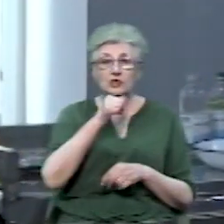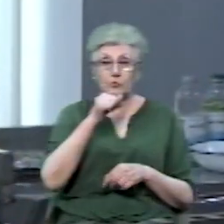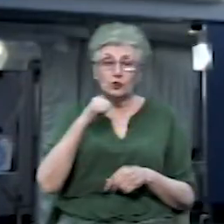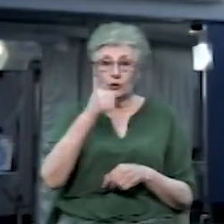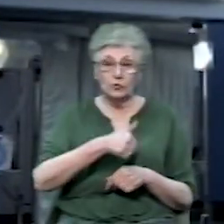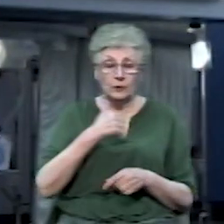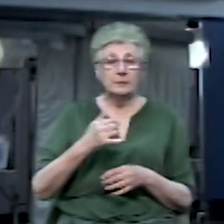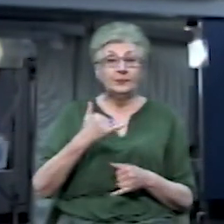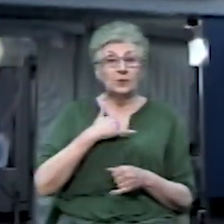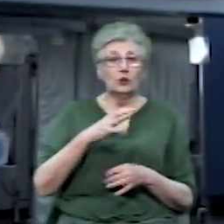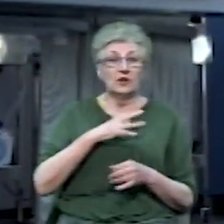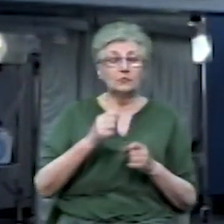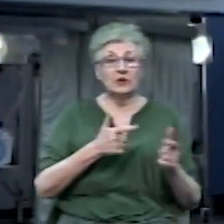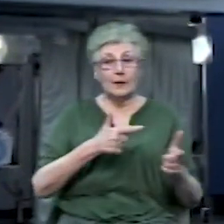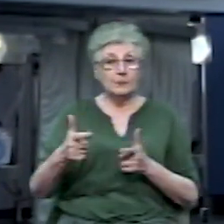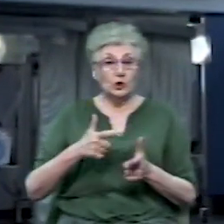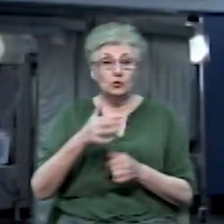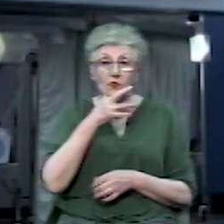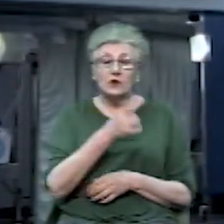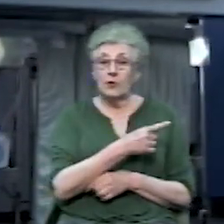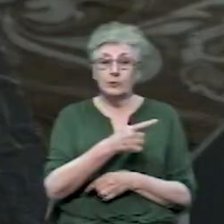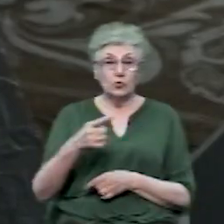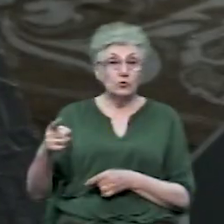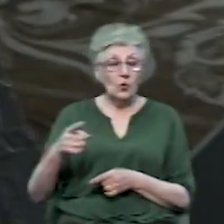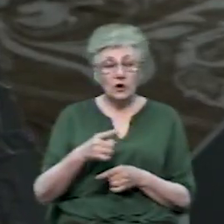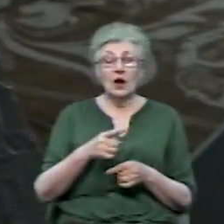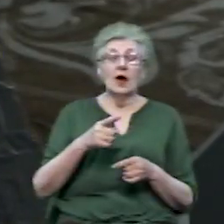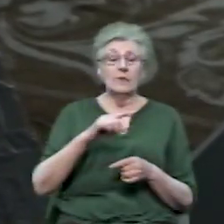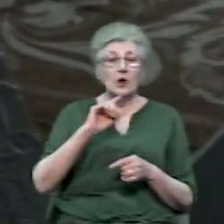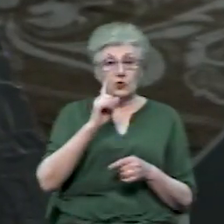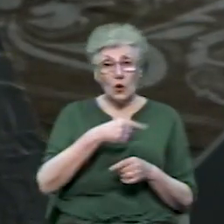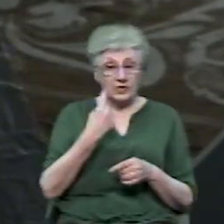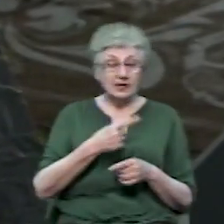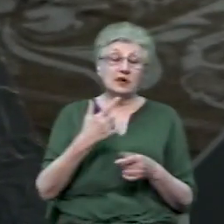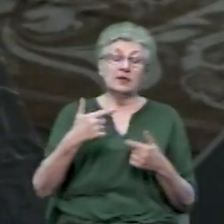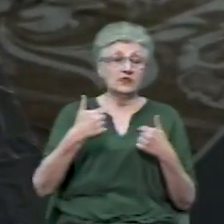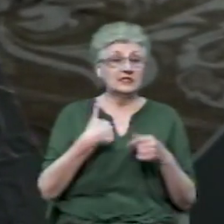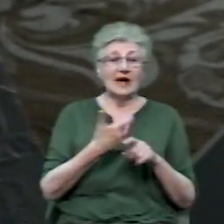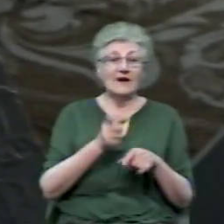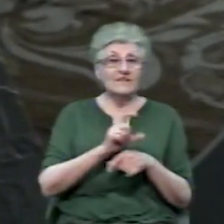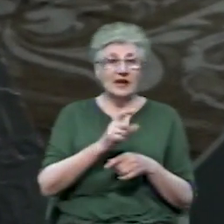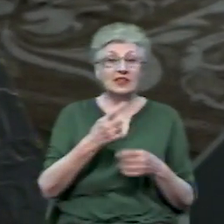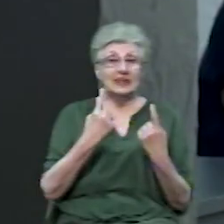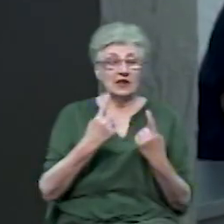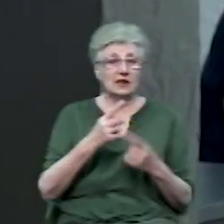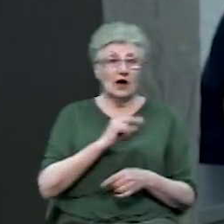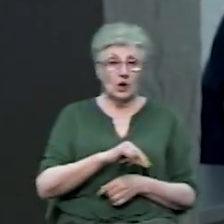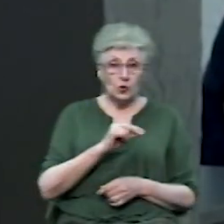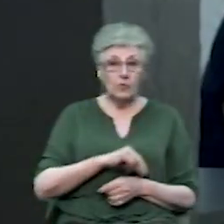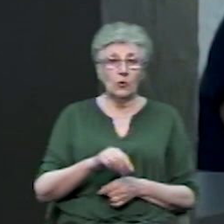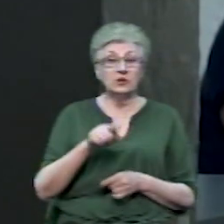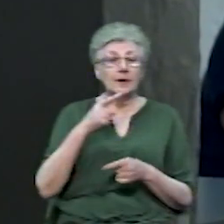була підготовка впродовж багатьох років, це велика робота. Це було відкрите нове відділення, ви бачили, там, де надають допомогу